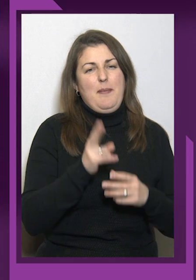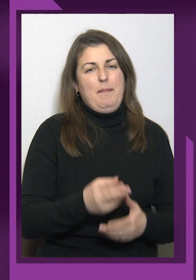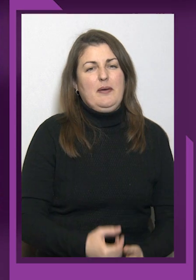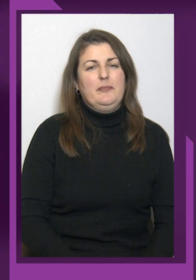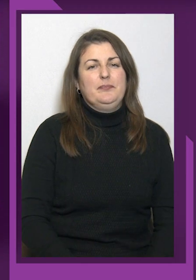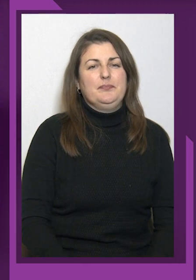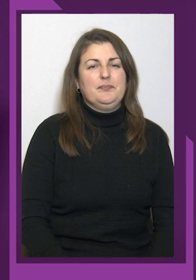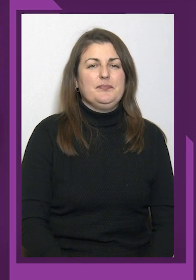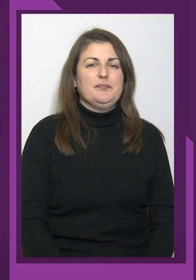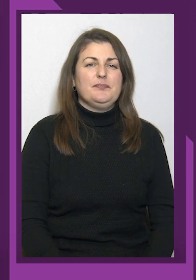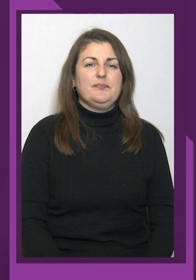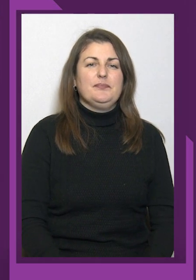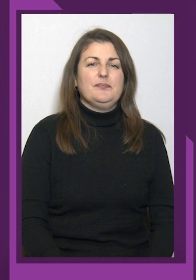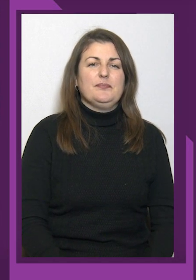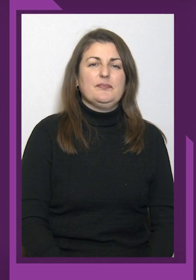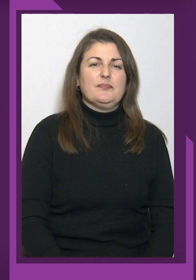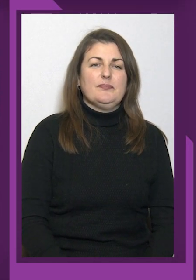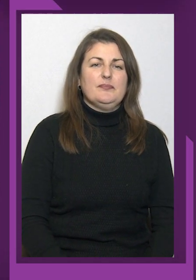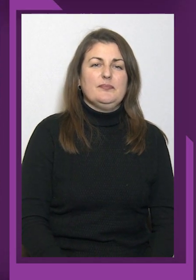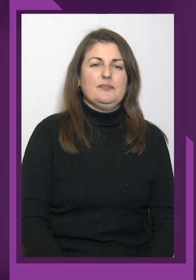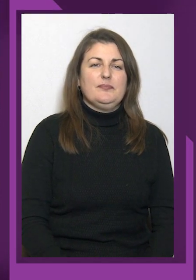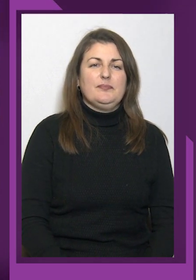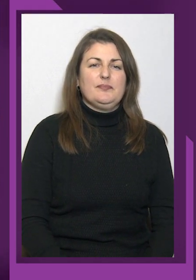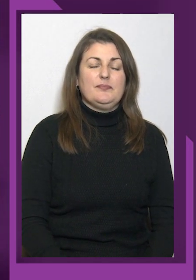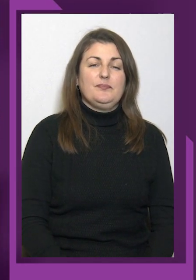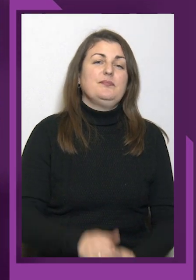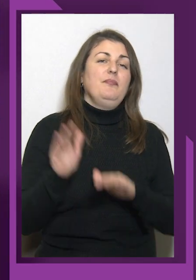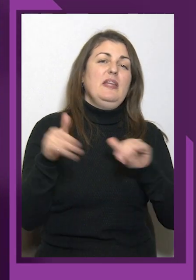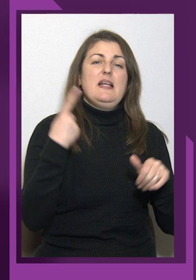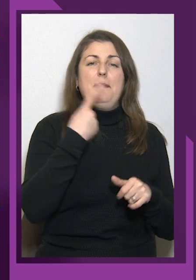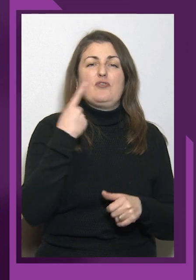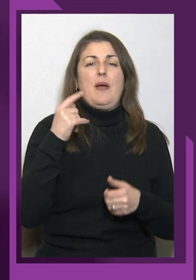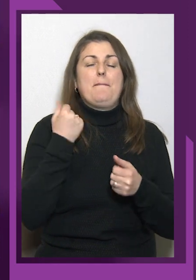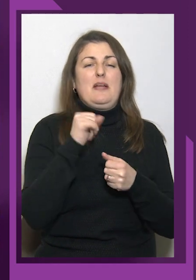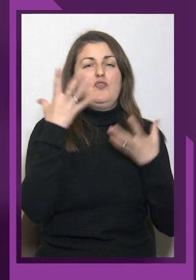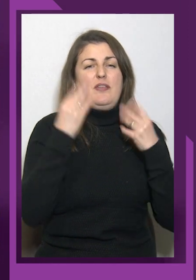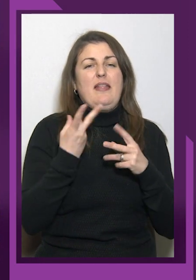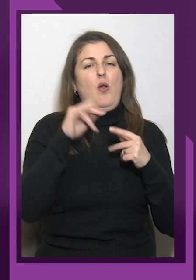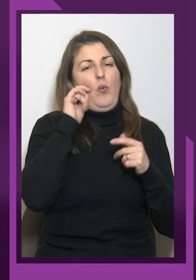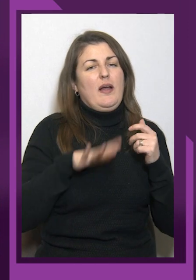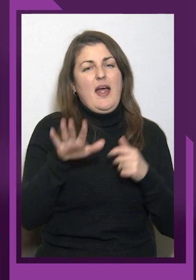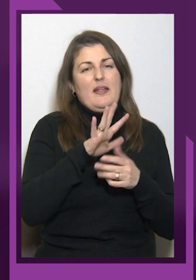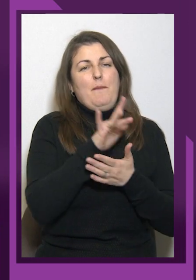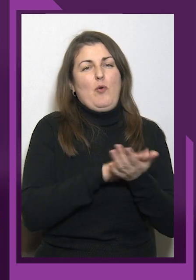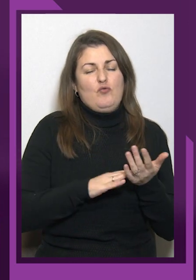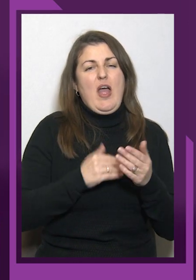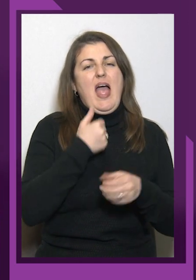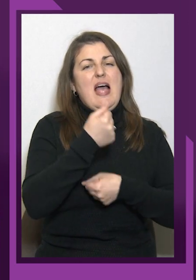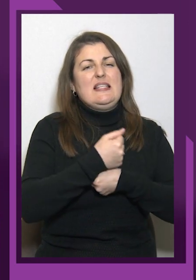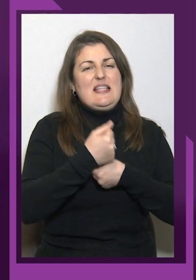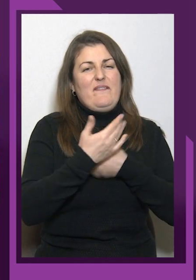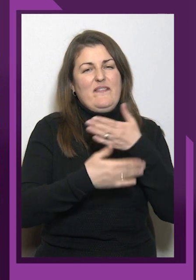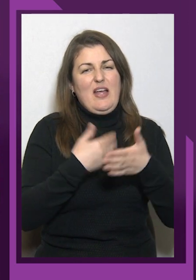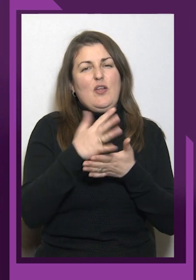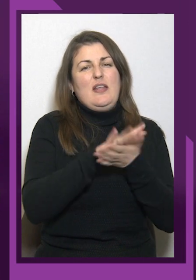Після першого переможного дня для України продовжувати естафету взялись Наталія Олійник в категорії до 86 кг